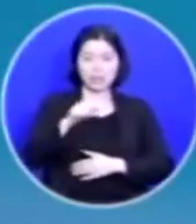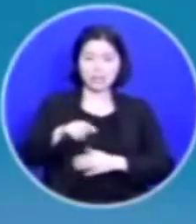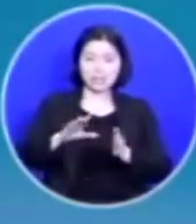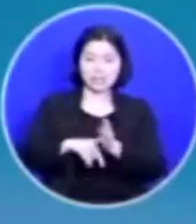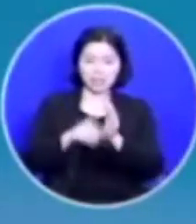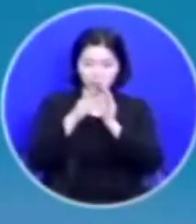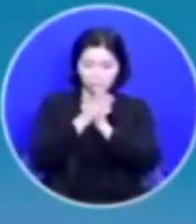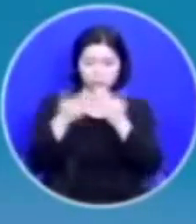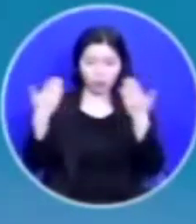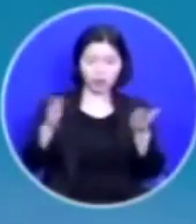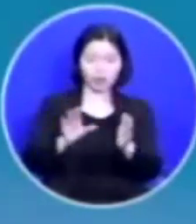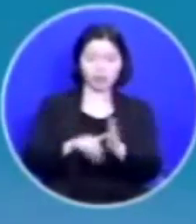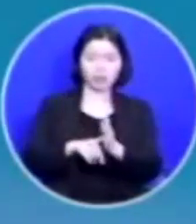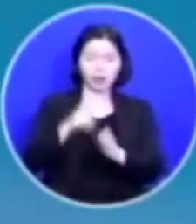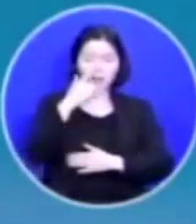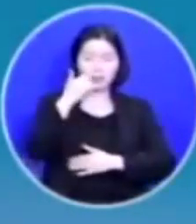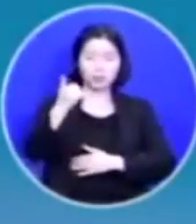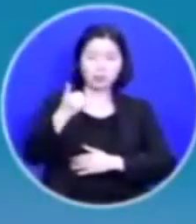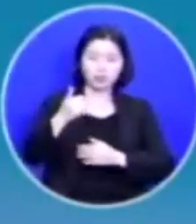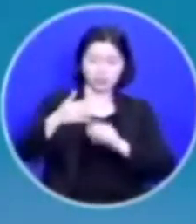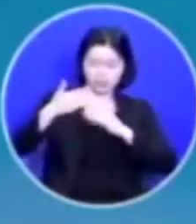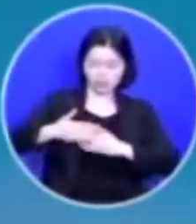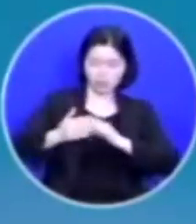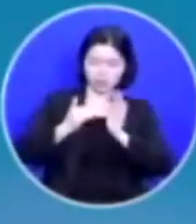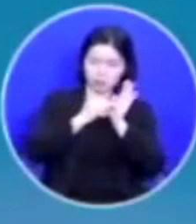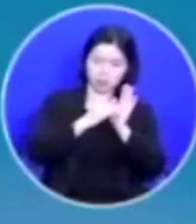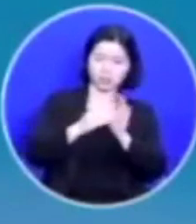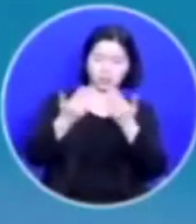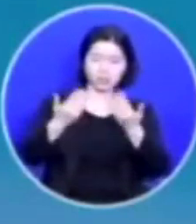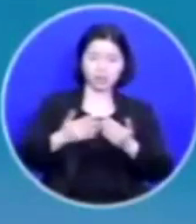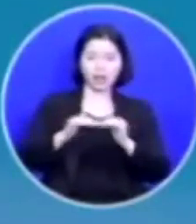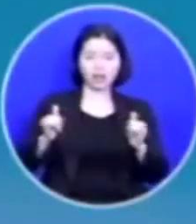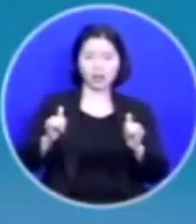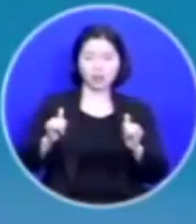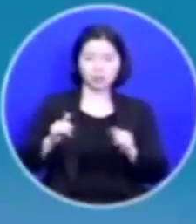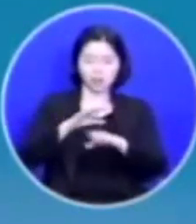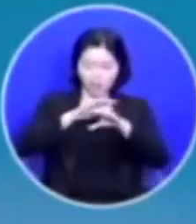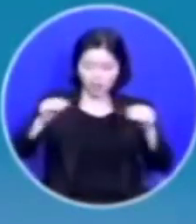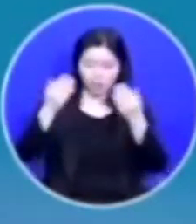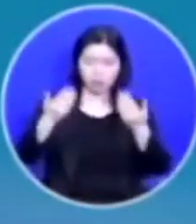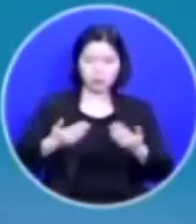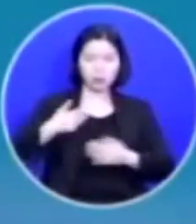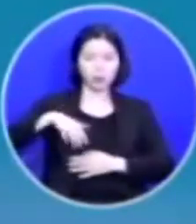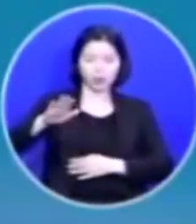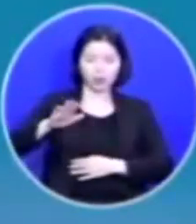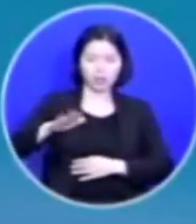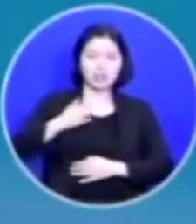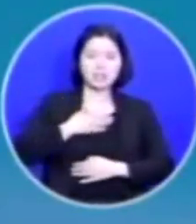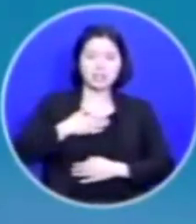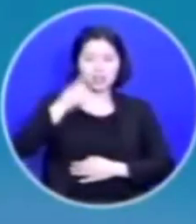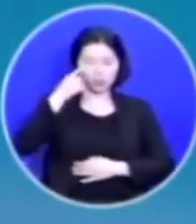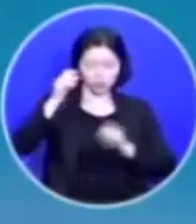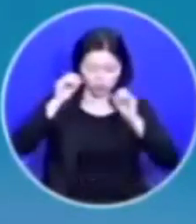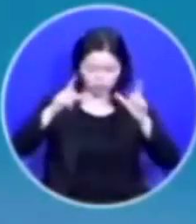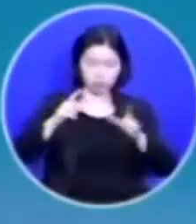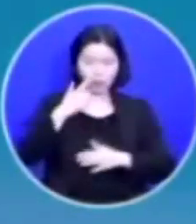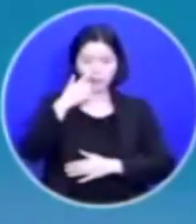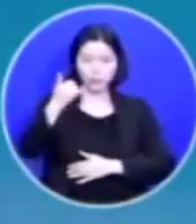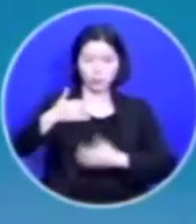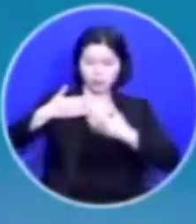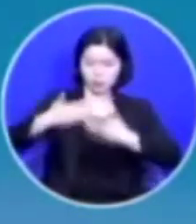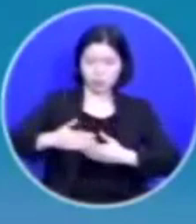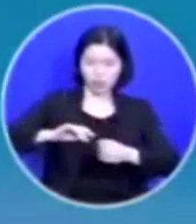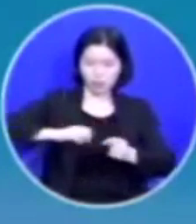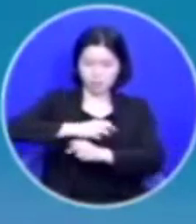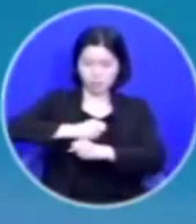부모님과 사이에 막힌 분들은 오늘 해결받으시고 가시기 바랍니다 주여 제 눈을 열어주소서 부모님과 사이에